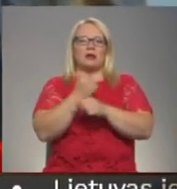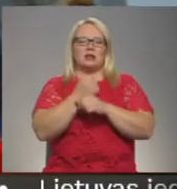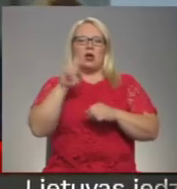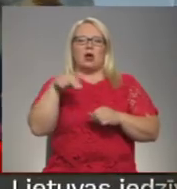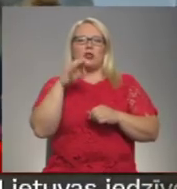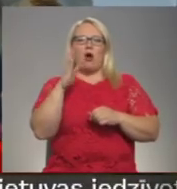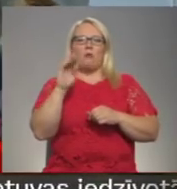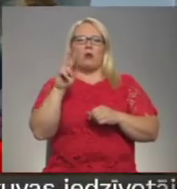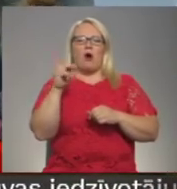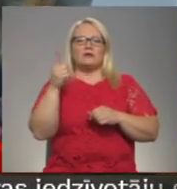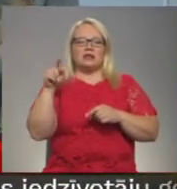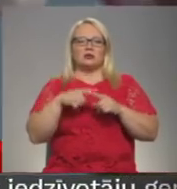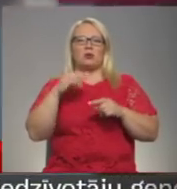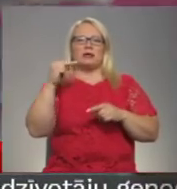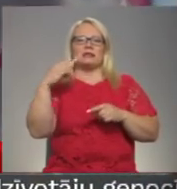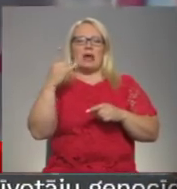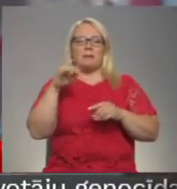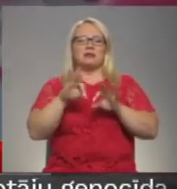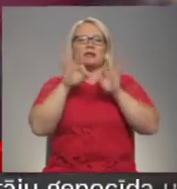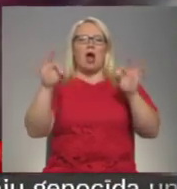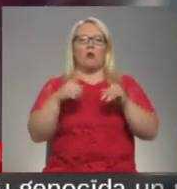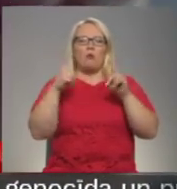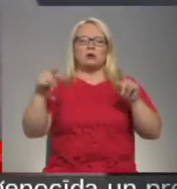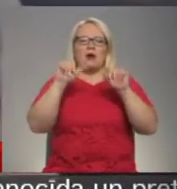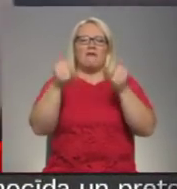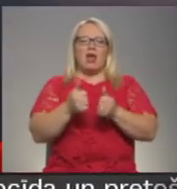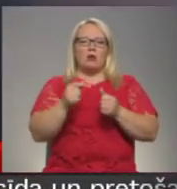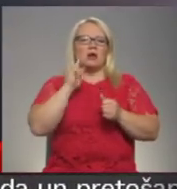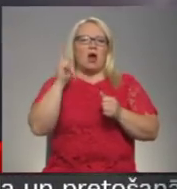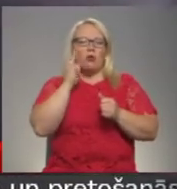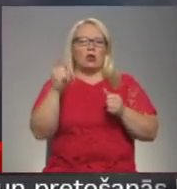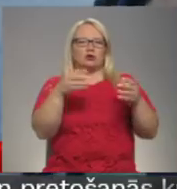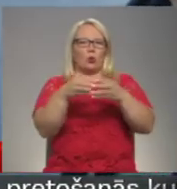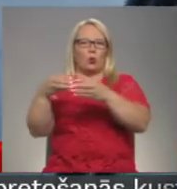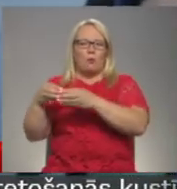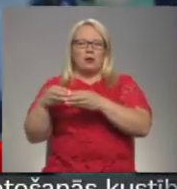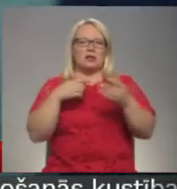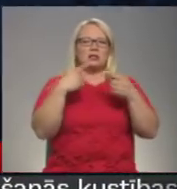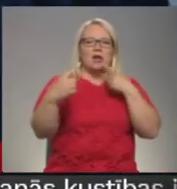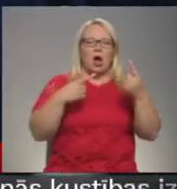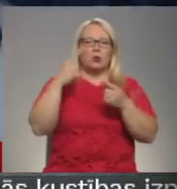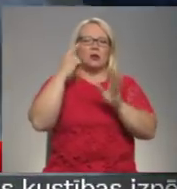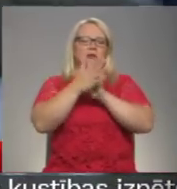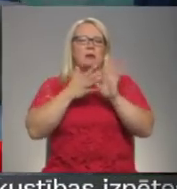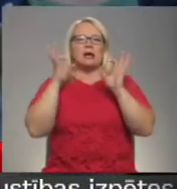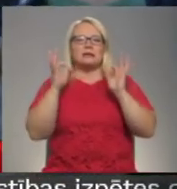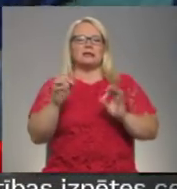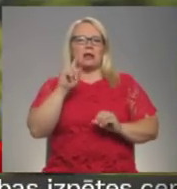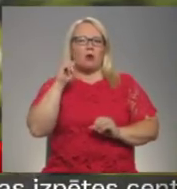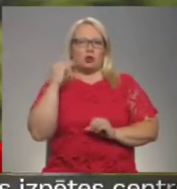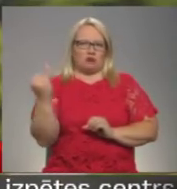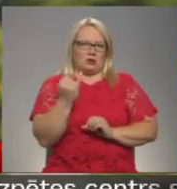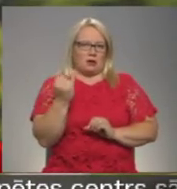Osvalda Zebras. Projekta sākuma posmā veidotas pat jauniešu fokus grupas, lai sarunās ar viņiem saprastu, kas viņus pa īstem interesē.